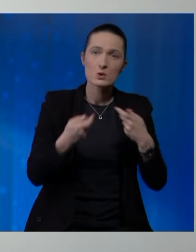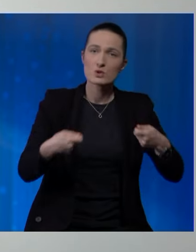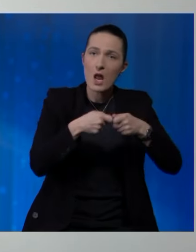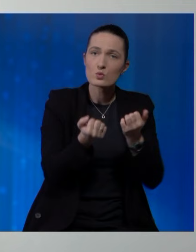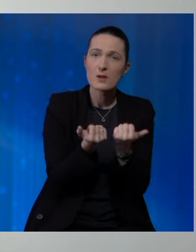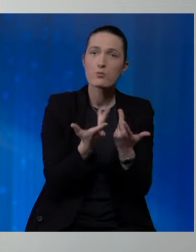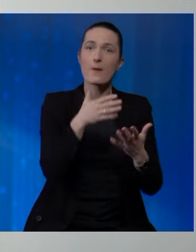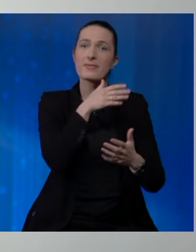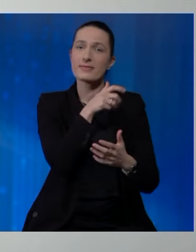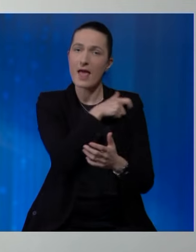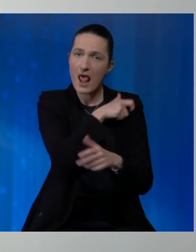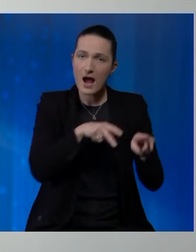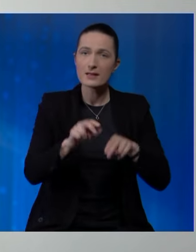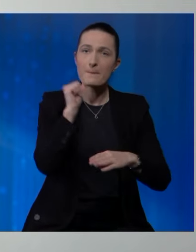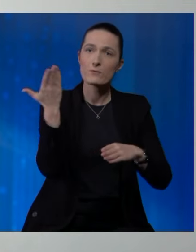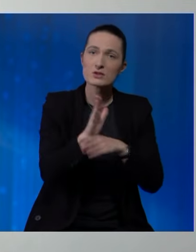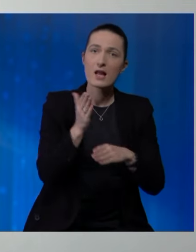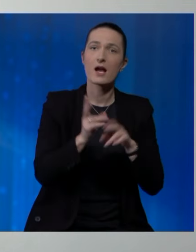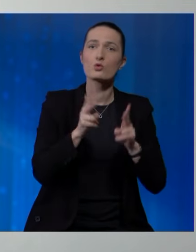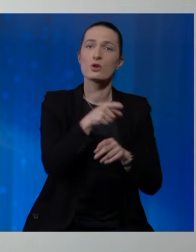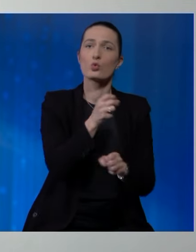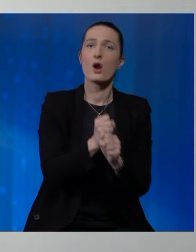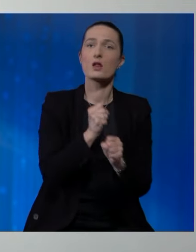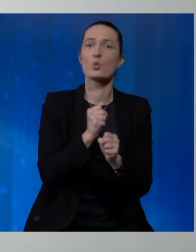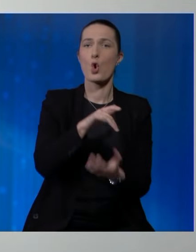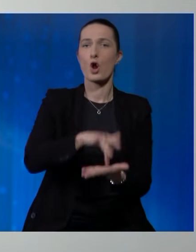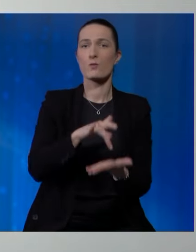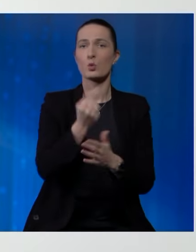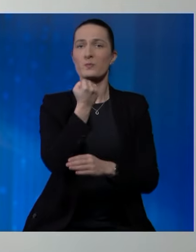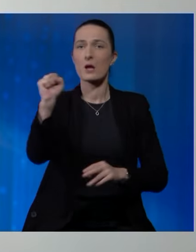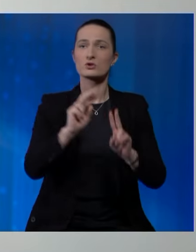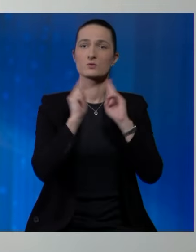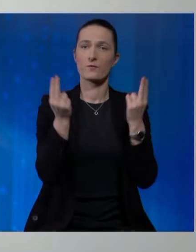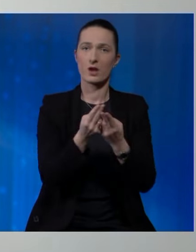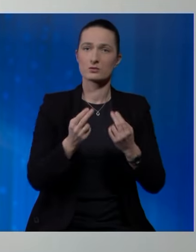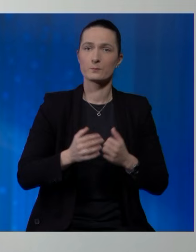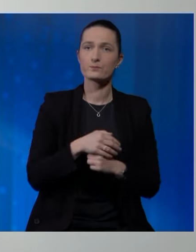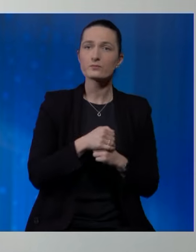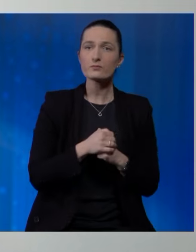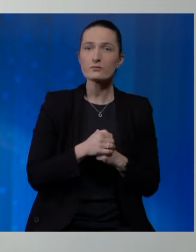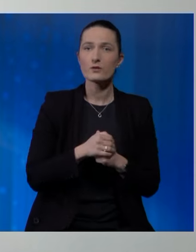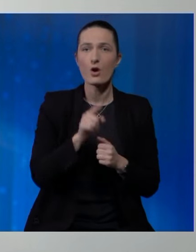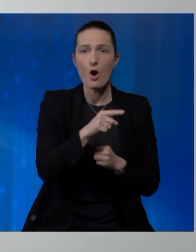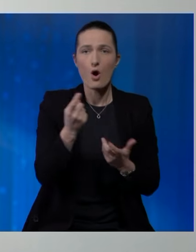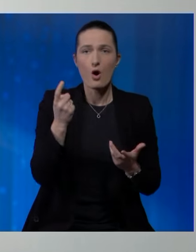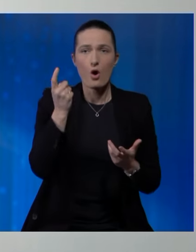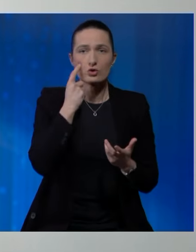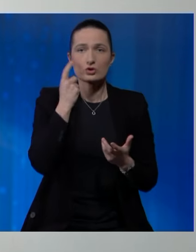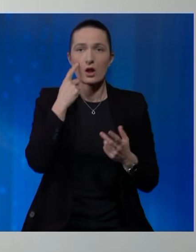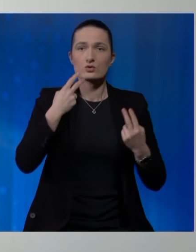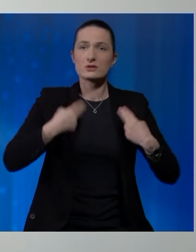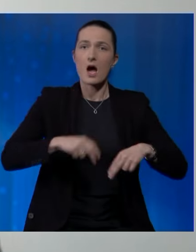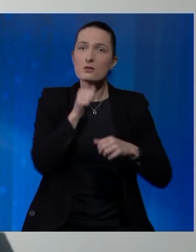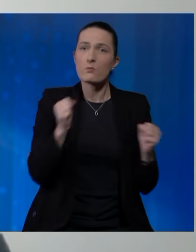brojem delegata i poslanika, kako to se radi u normalnom demokratskom svijetu, što znači da je ovo očigledno njihov strah i